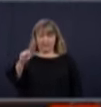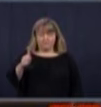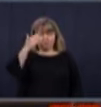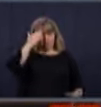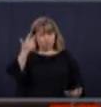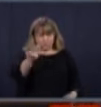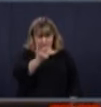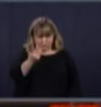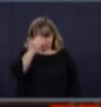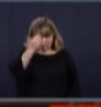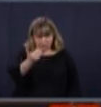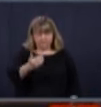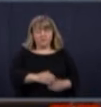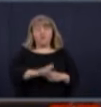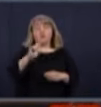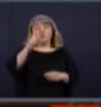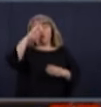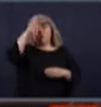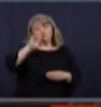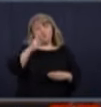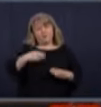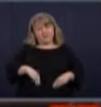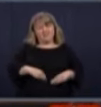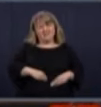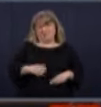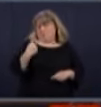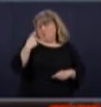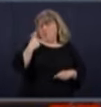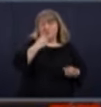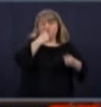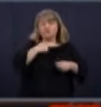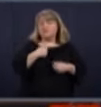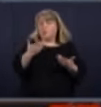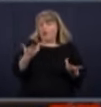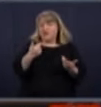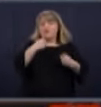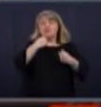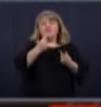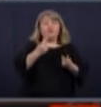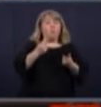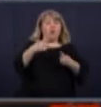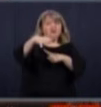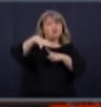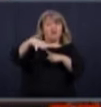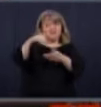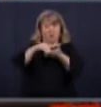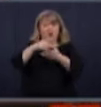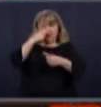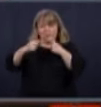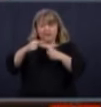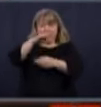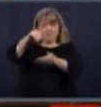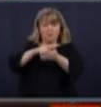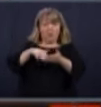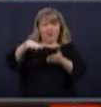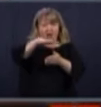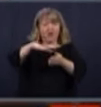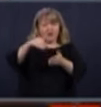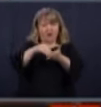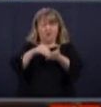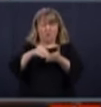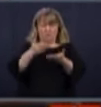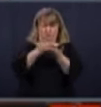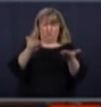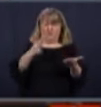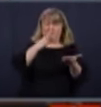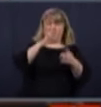ministre, il y a à peine quelques jours, vous nous avez dit que la situation était toujours critique à Montréal. Vous arrivez aujourd'hui avec un déconfinement.